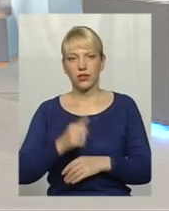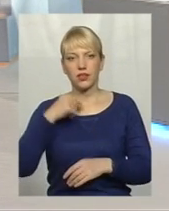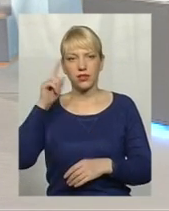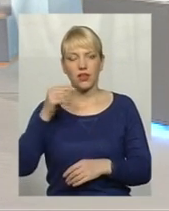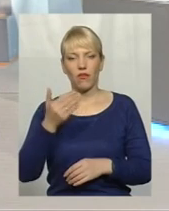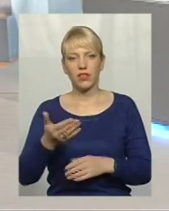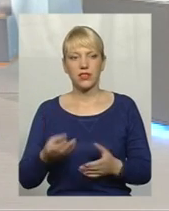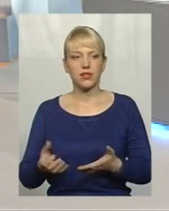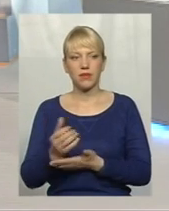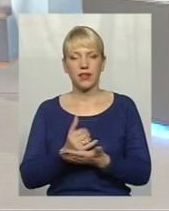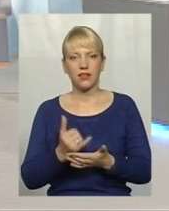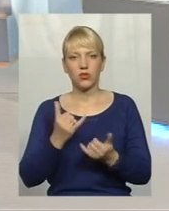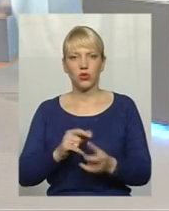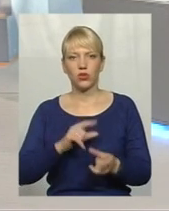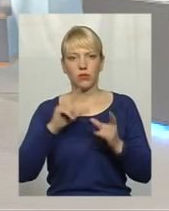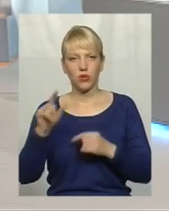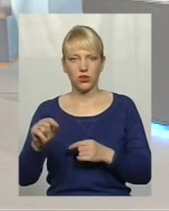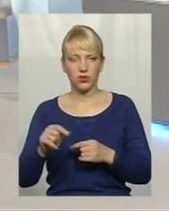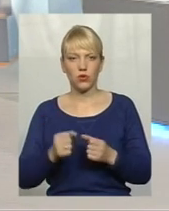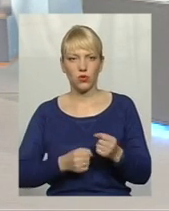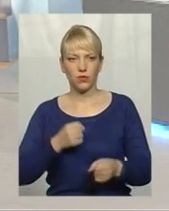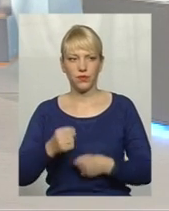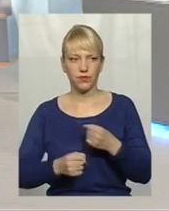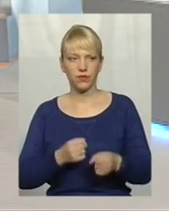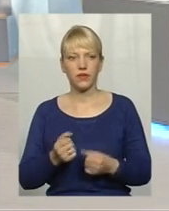ви збираєтеся сьогодні знову в поїздку. Так.